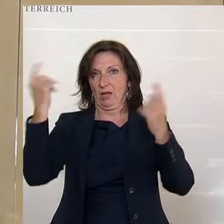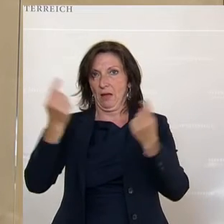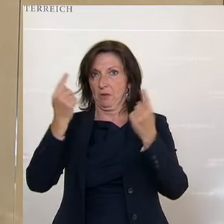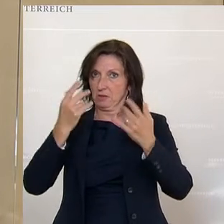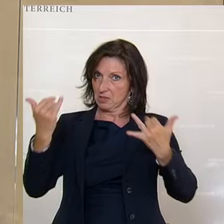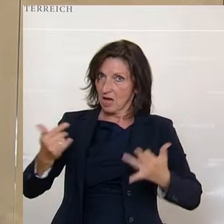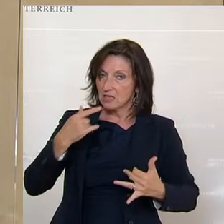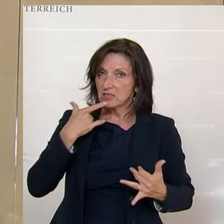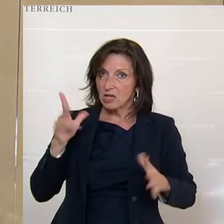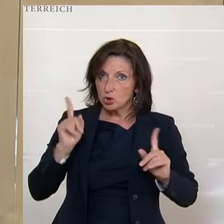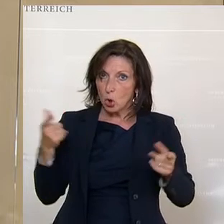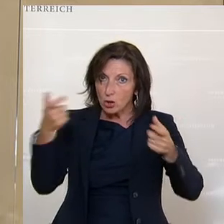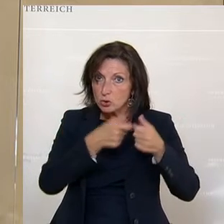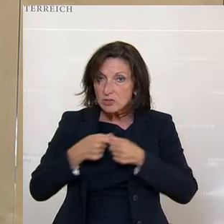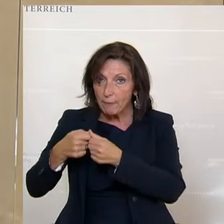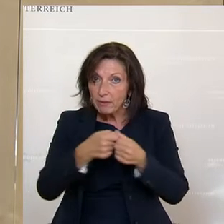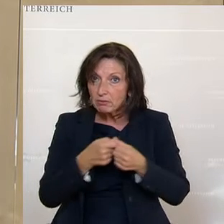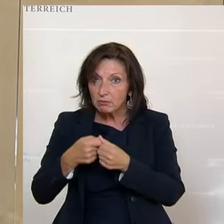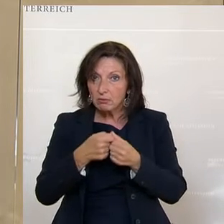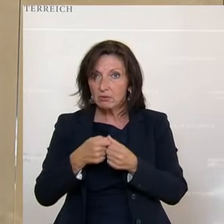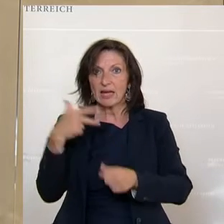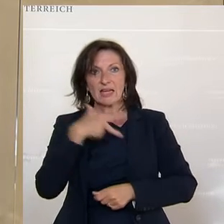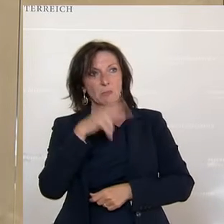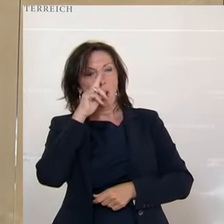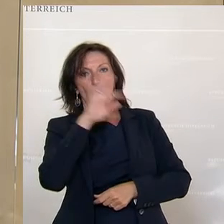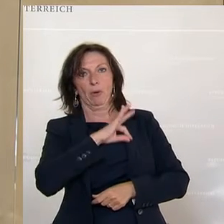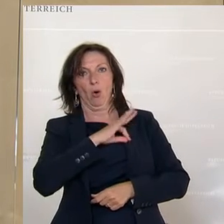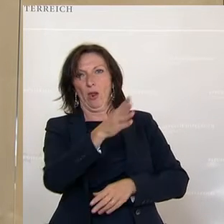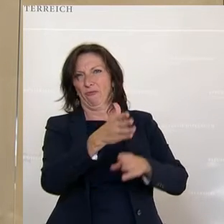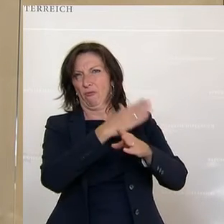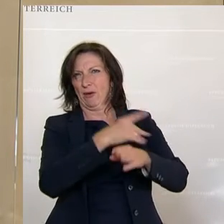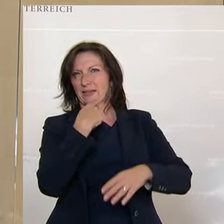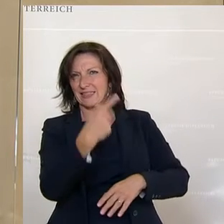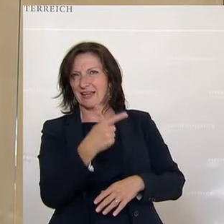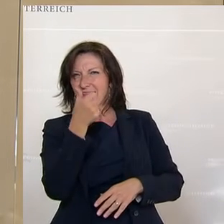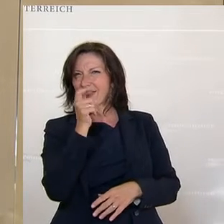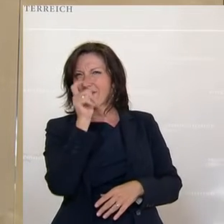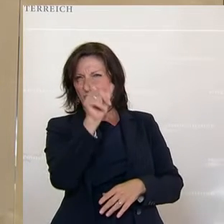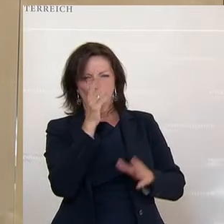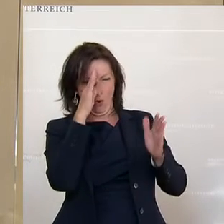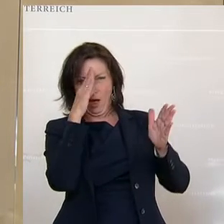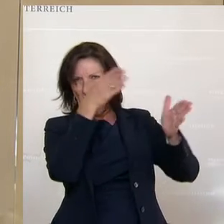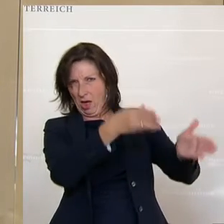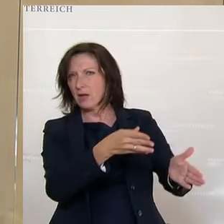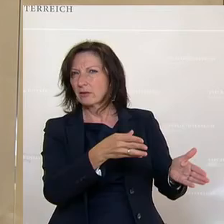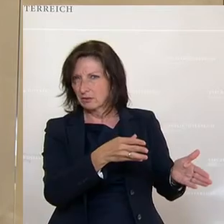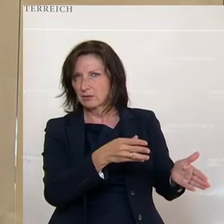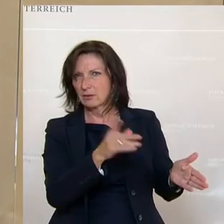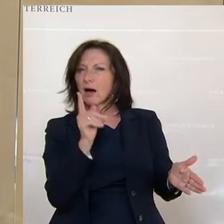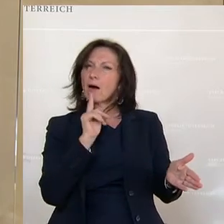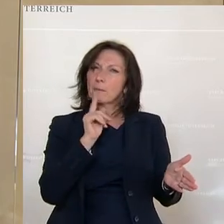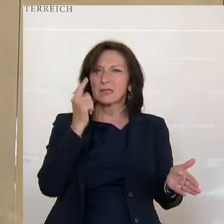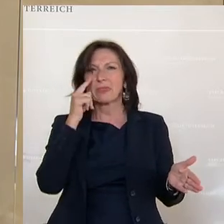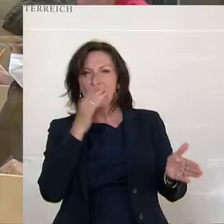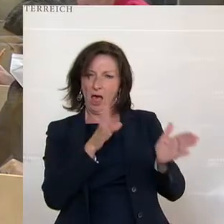gemeinsamen Schulterschluss, liebe Kolleginnen und Kollegen der SPÖ, weil es auch erst gefallen ist, ein Wort noch ja auch in eure Richtung, auch in dem Fall ein bisschen auch in Richtung der